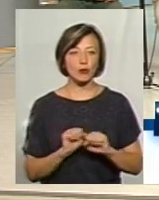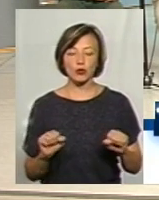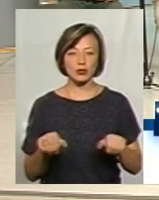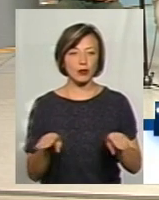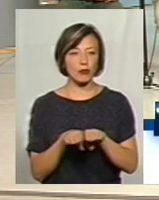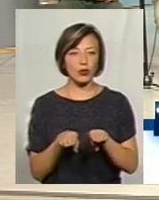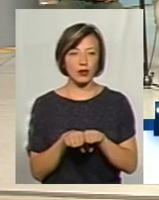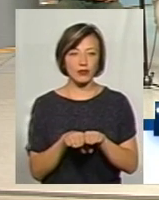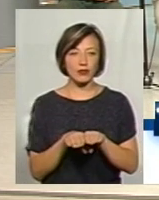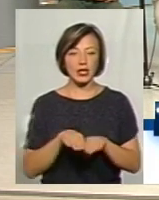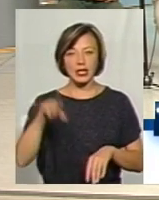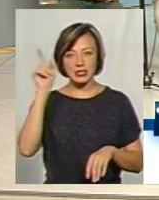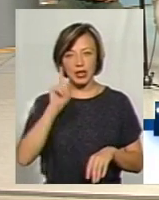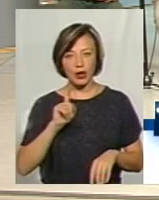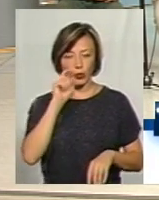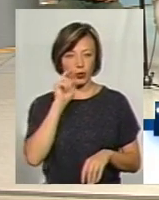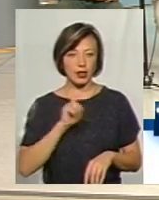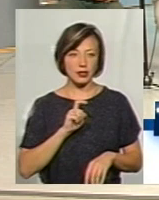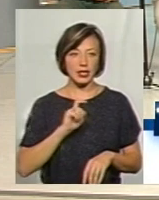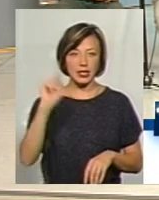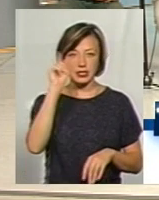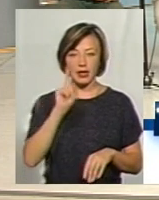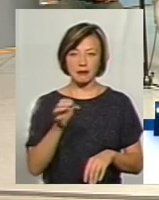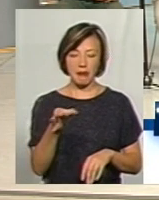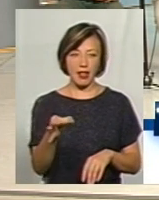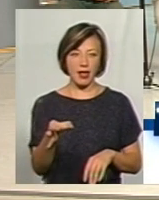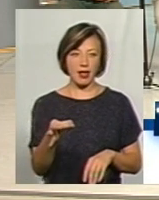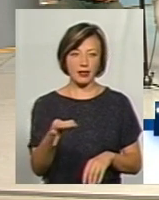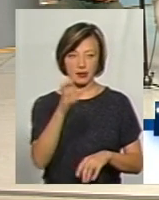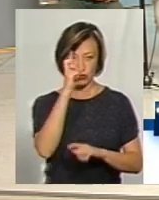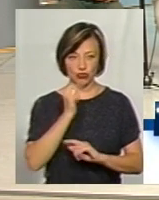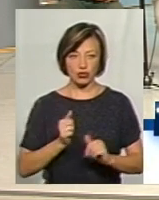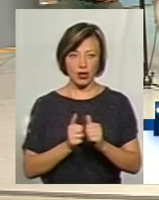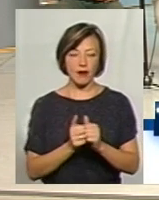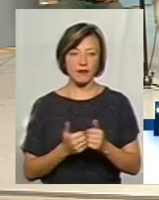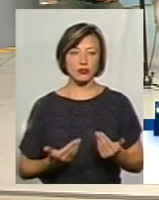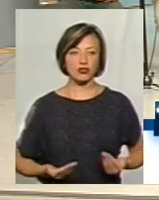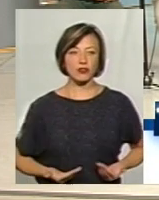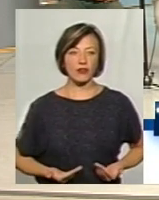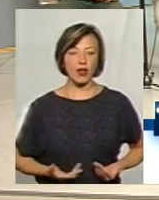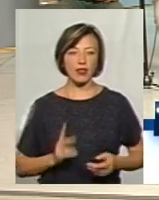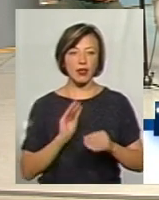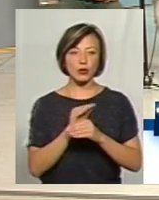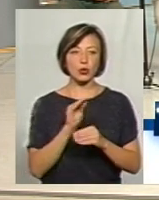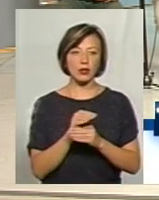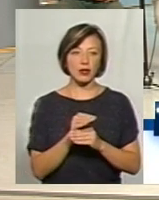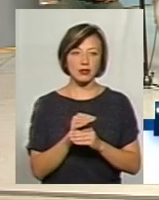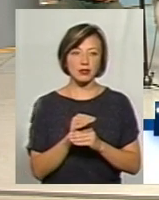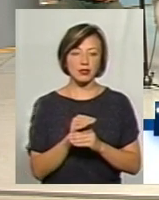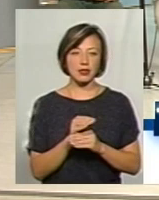сьогодні Ізраїля і України. Ізраїль – це маленька держава, яка живе на дотаціях